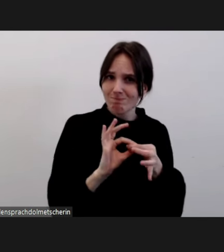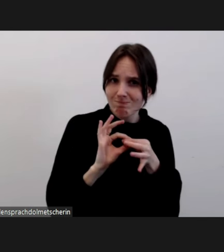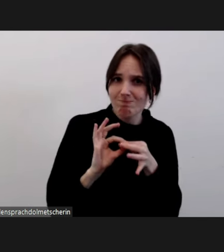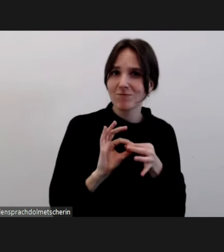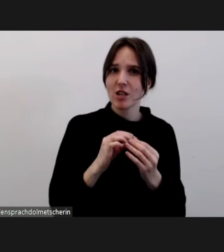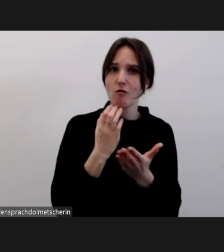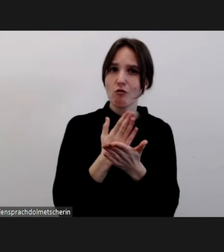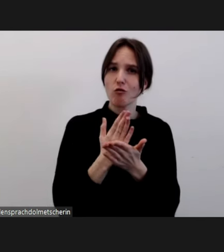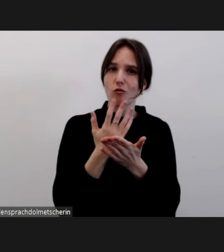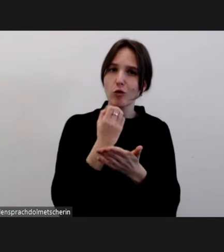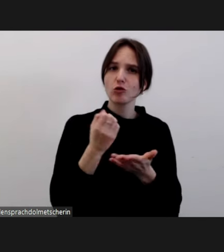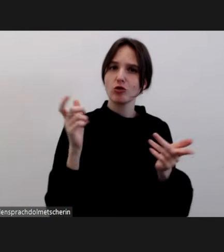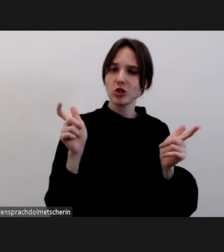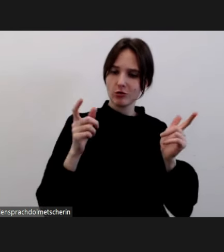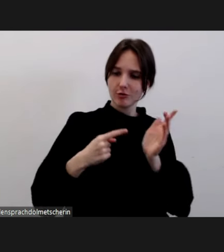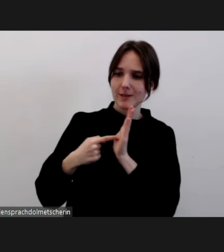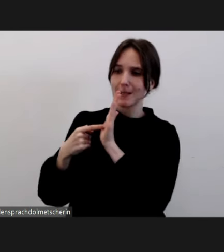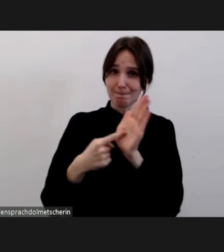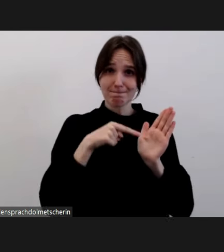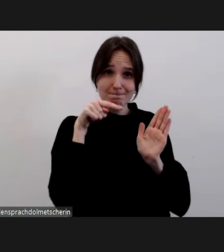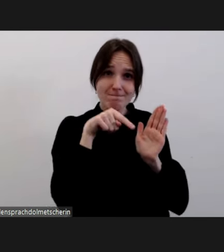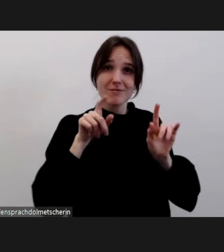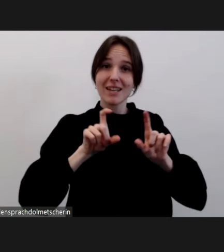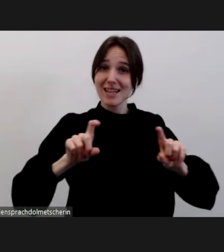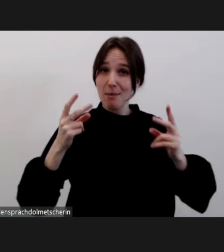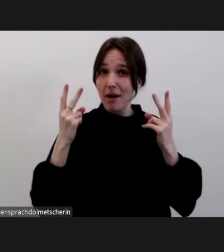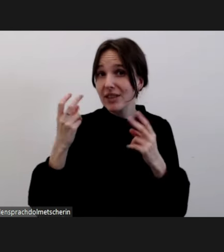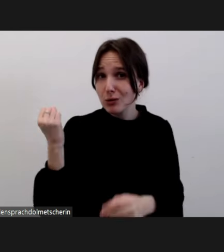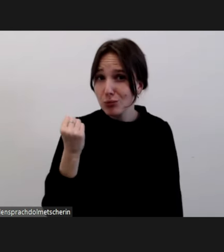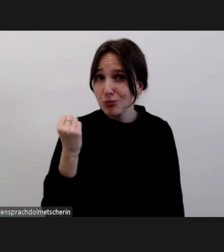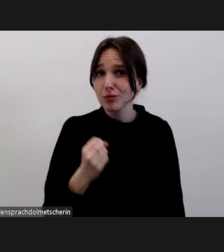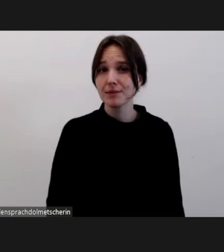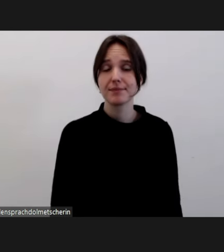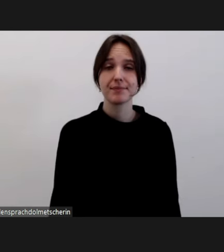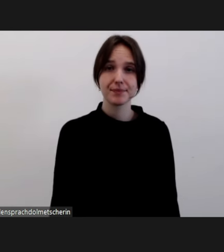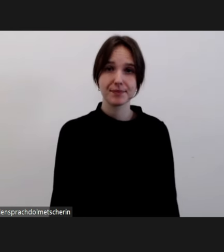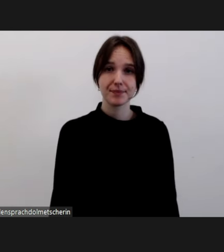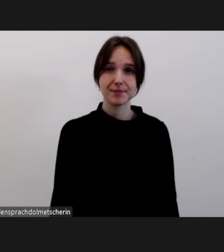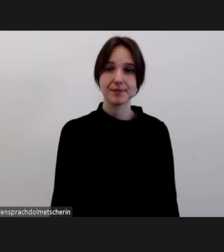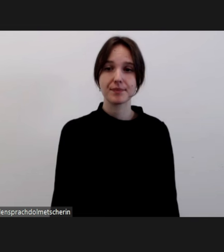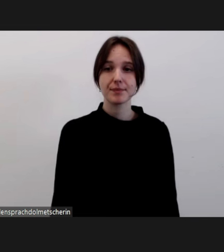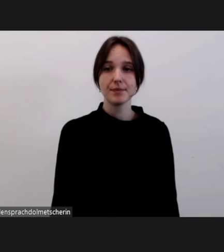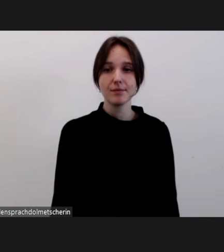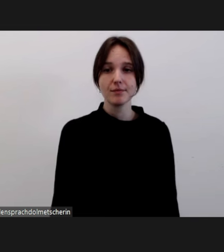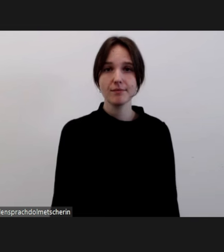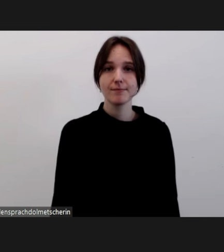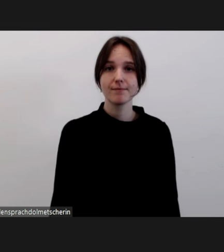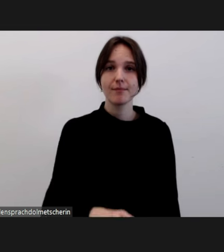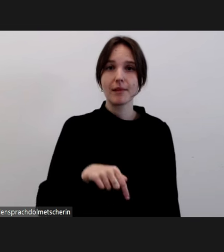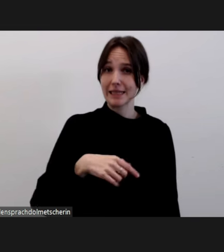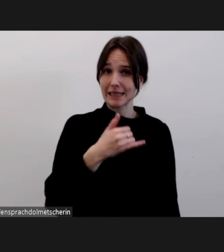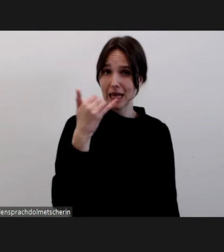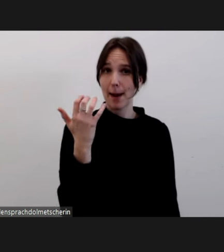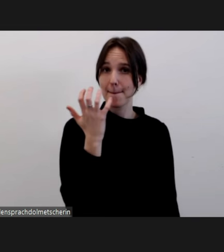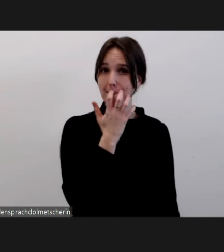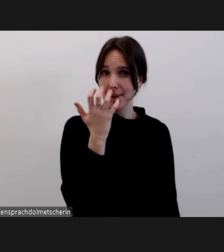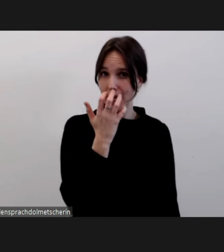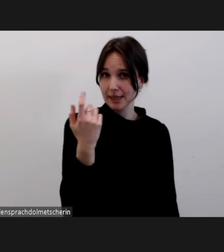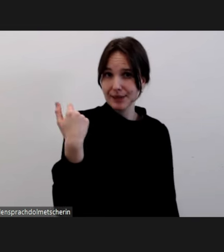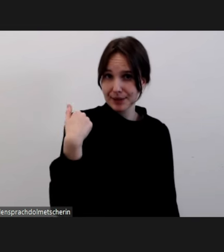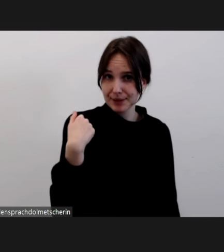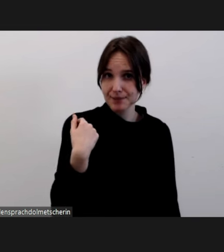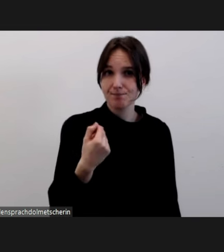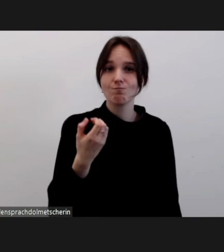rücken und ihnen entsprechend entgegenzutreten. Im März ist, also diesen Jahres, ist erstmals das